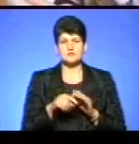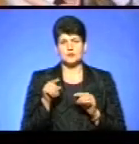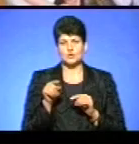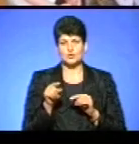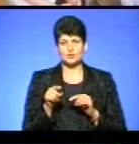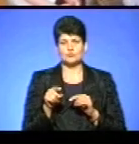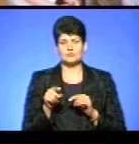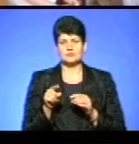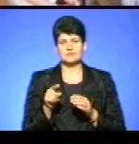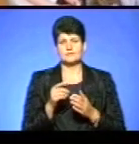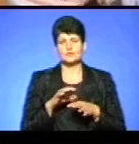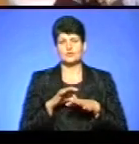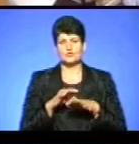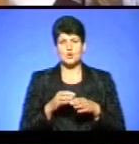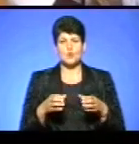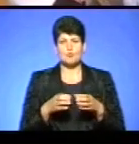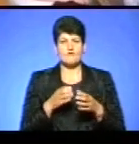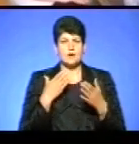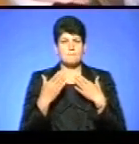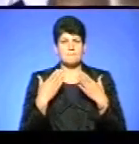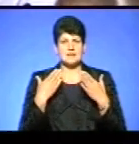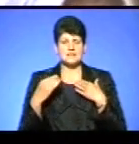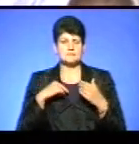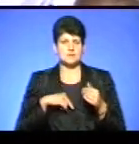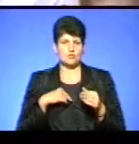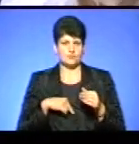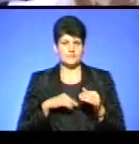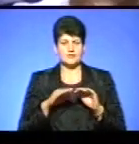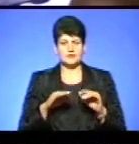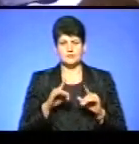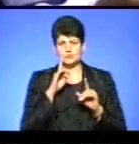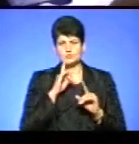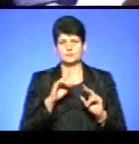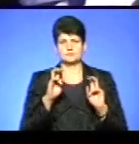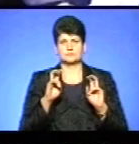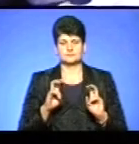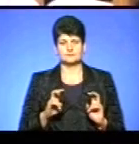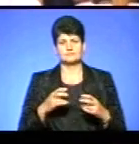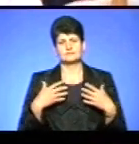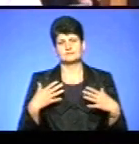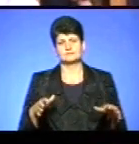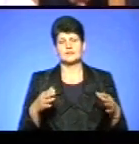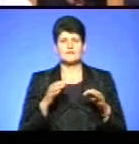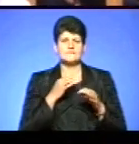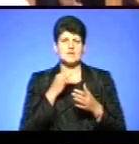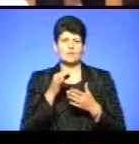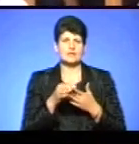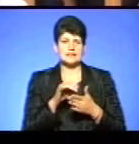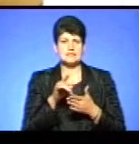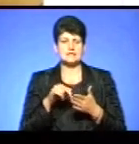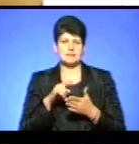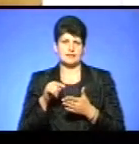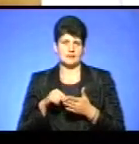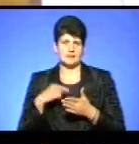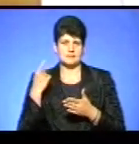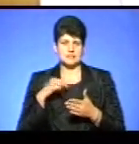на хвілемі відбувається групова бесіда з психологом. Діти зручно вмостилися, розслабилися і відповідають на запитання психолога.